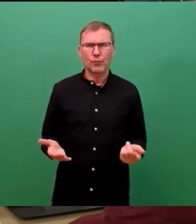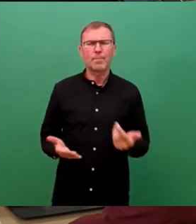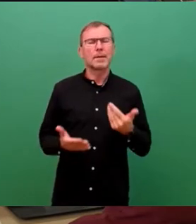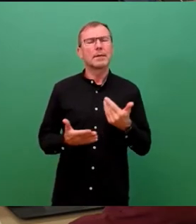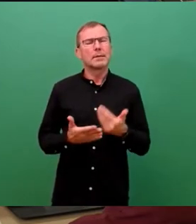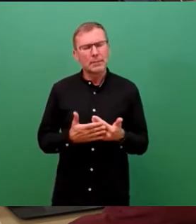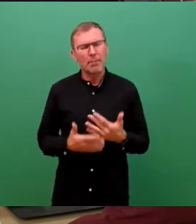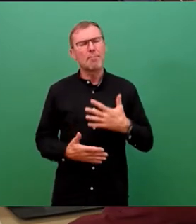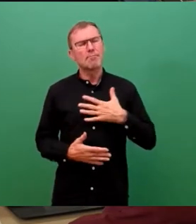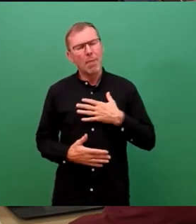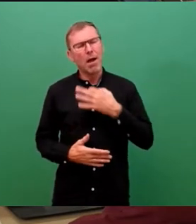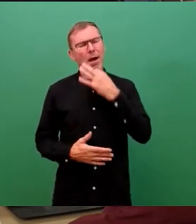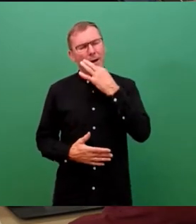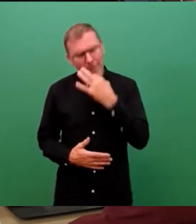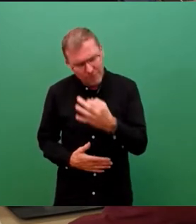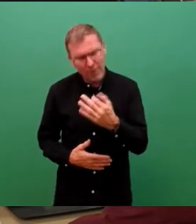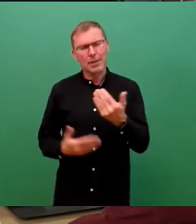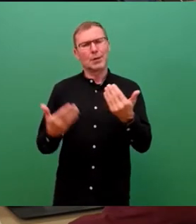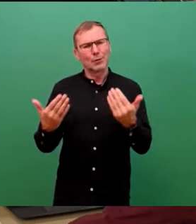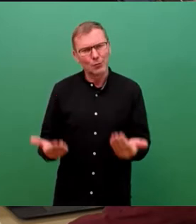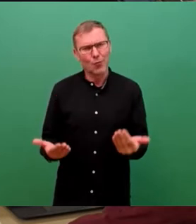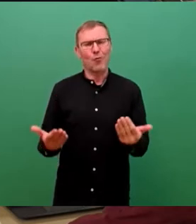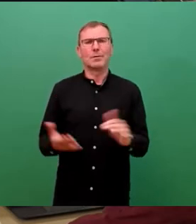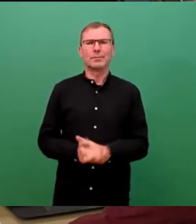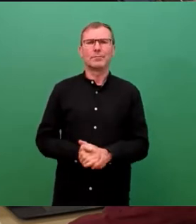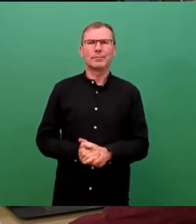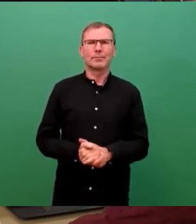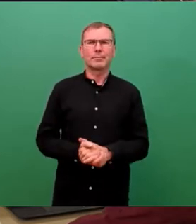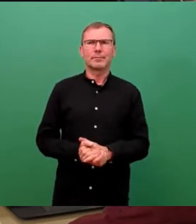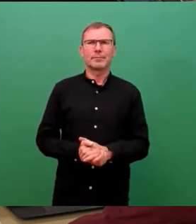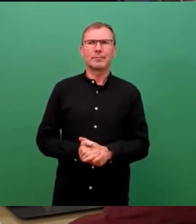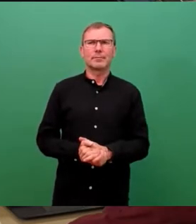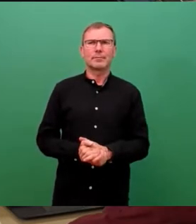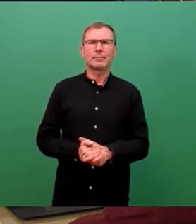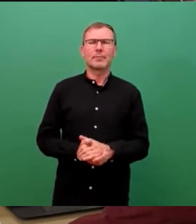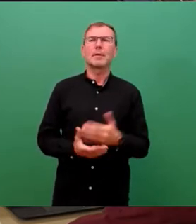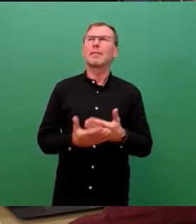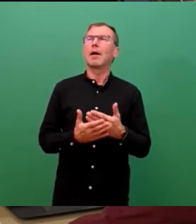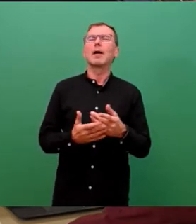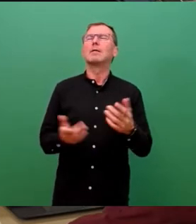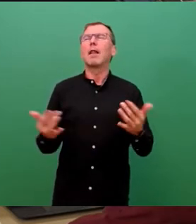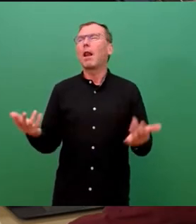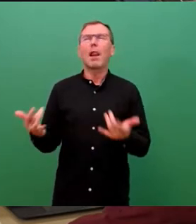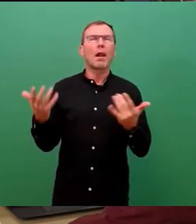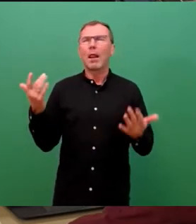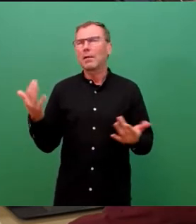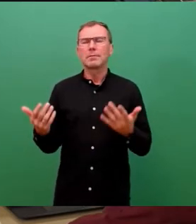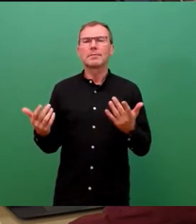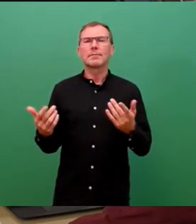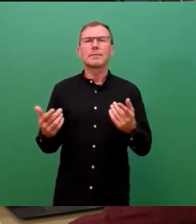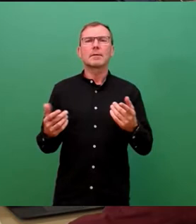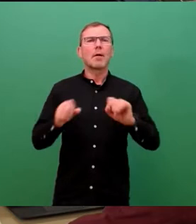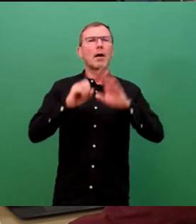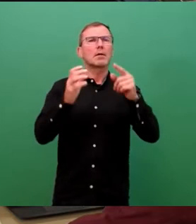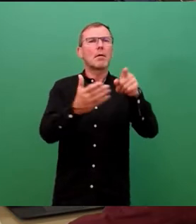meine Frage oder ist meine Frage folgende, weil auch durchaus immer wieder deutlich gemacht